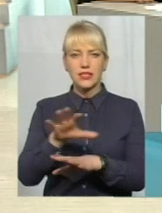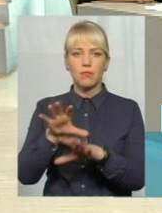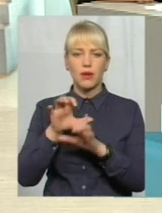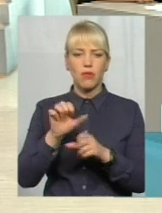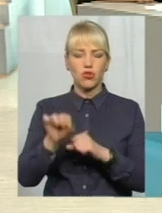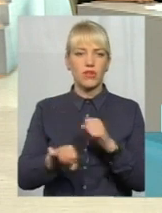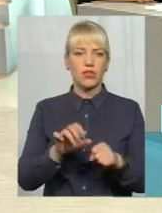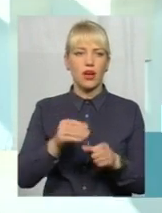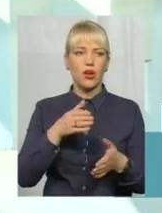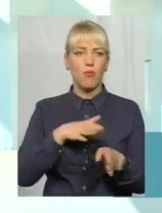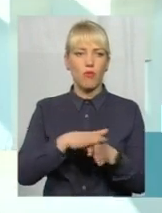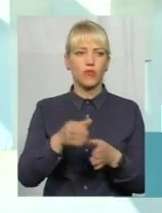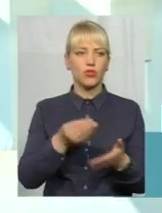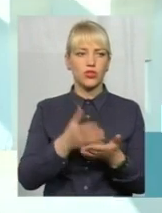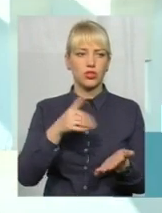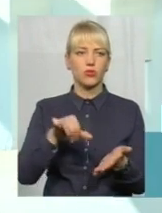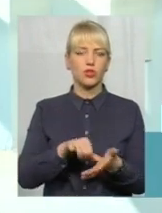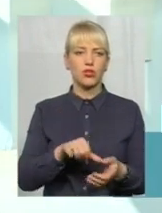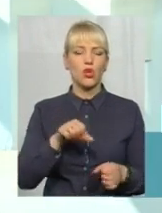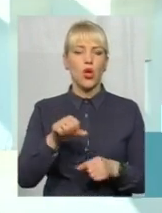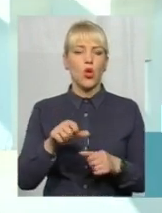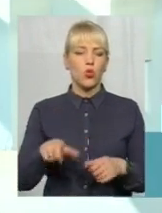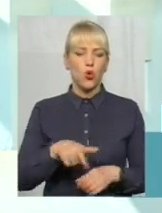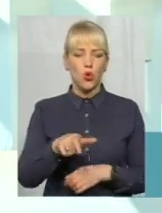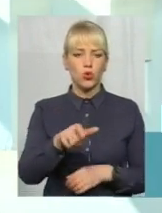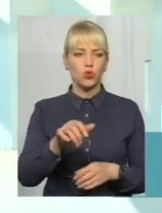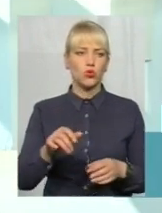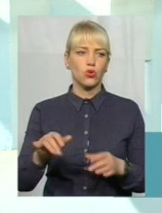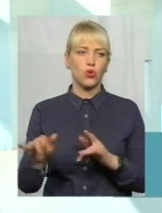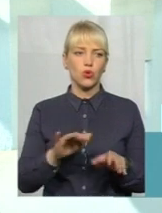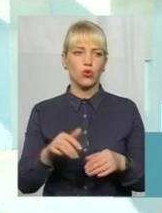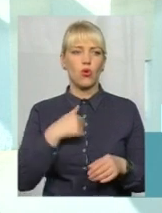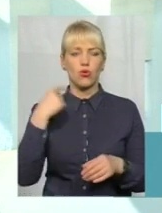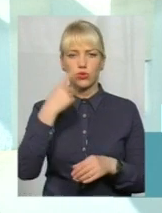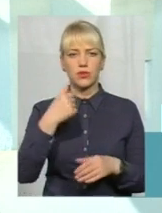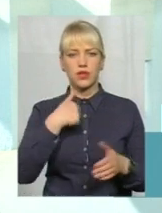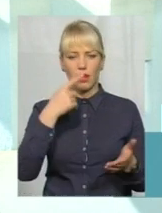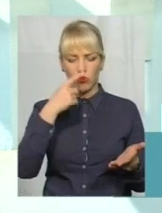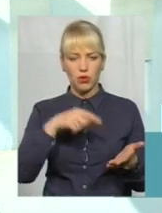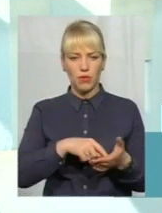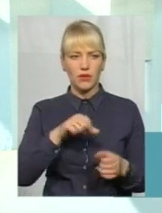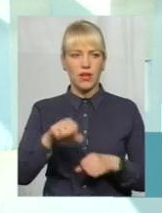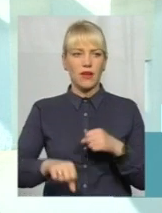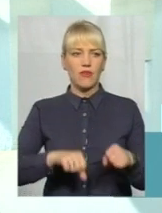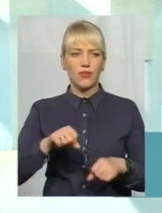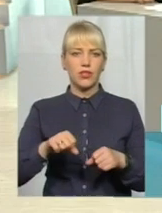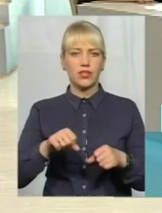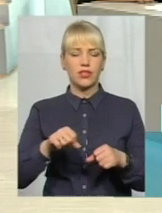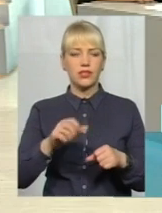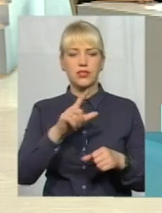як повноцінного учасника дорожнього руху. Особисто я кілька разів потрапляв в ДТП з автомобілями і завжди винуватиме залишався